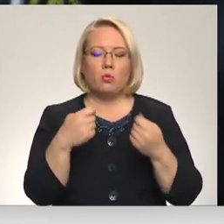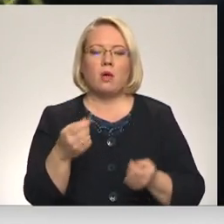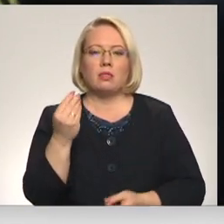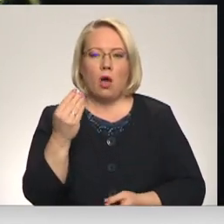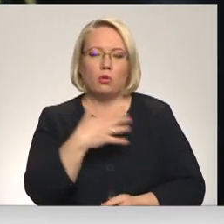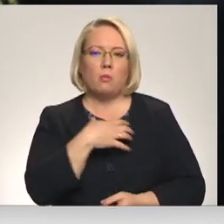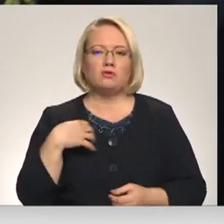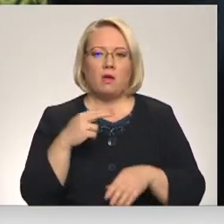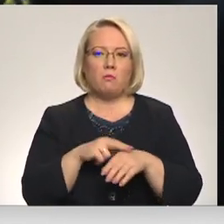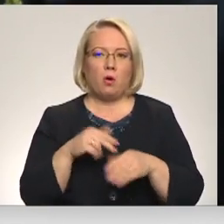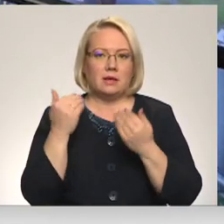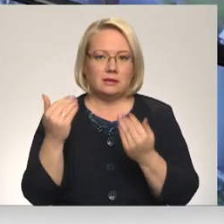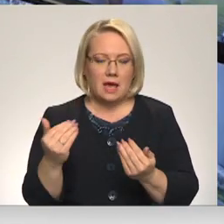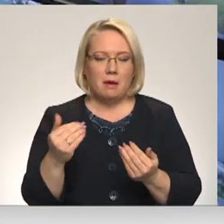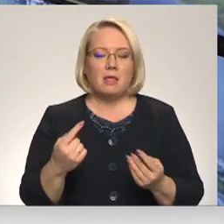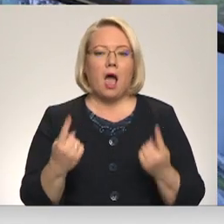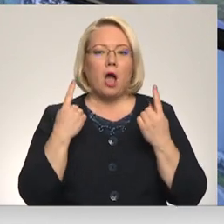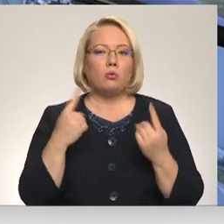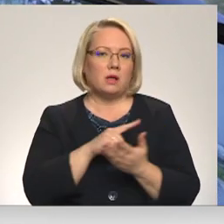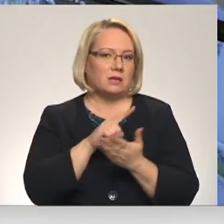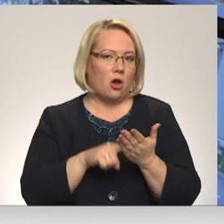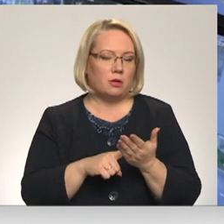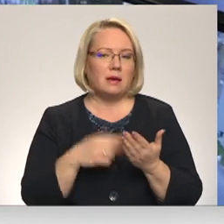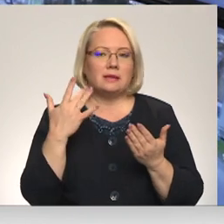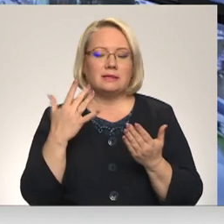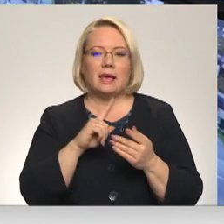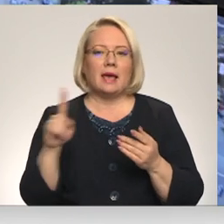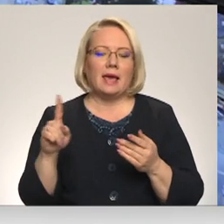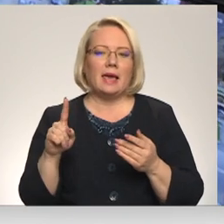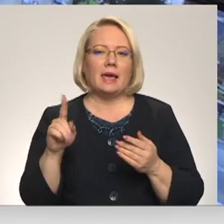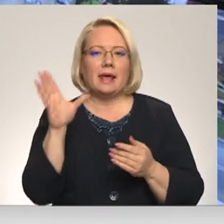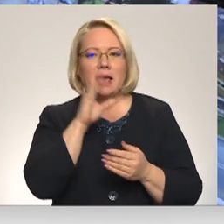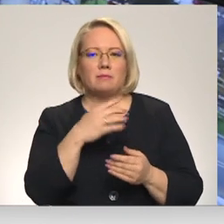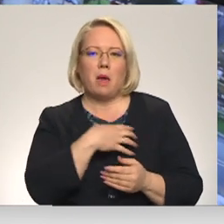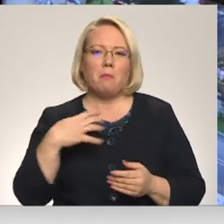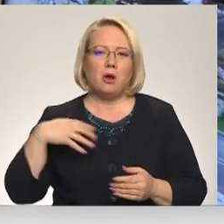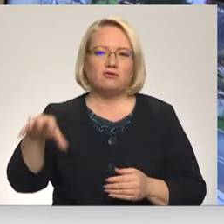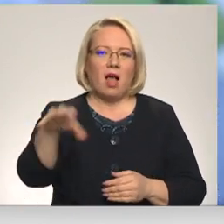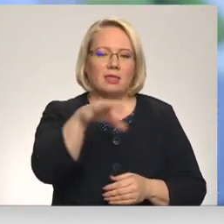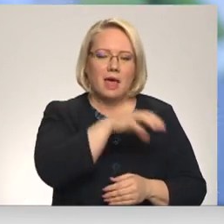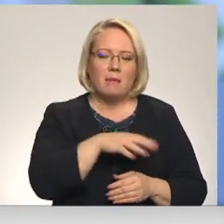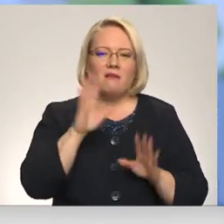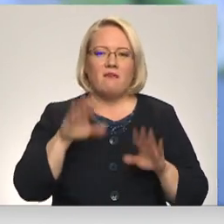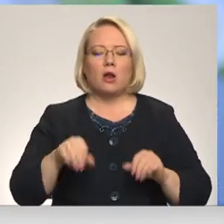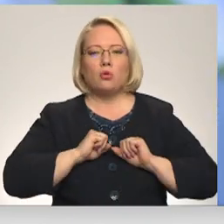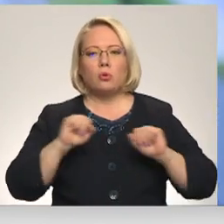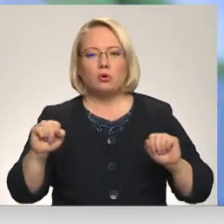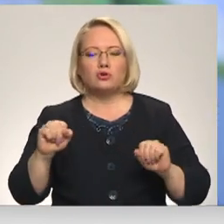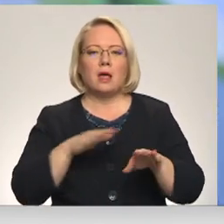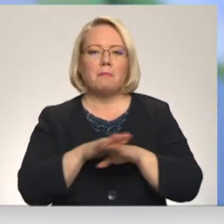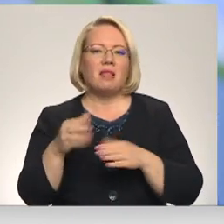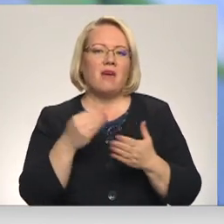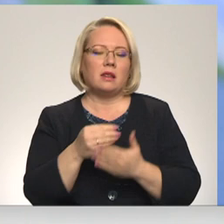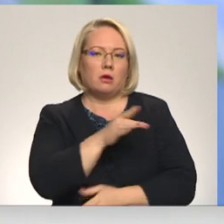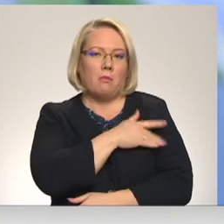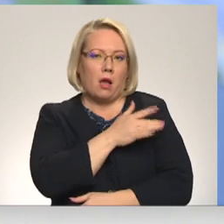pašvaldības policijai. Bet aktuāls ir jautājums, cik liela ir vietvaru finansurocība, lai uzturētu un nodrošinātu pilnvērtīgu pakalpojumu. Kā liecina